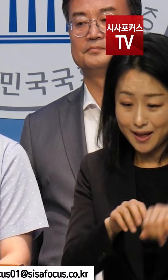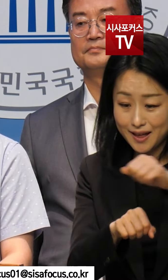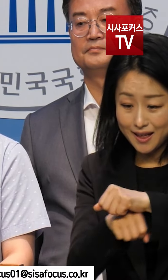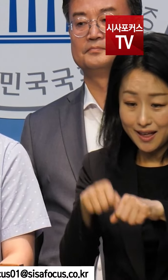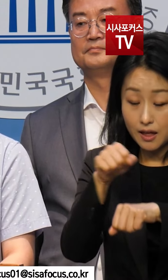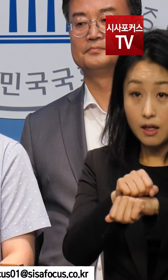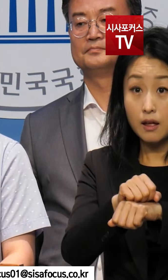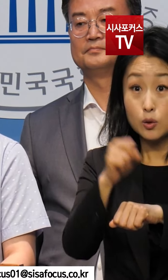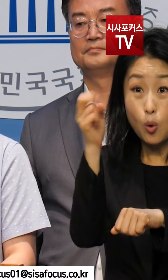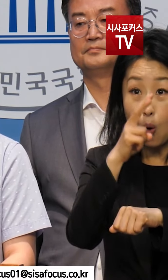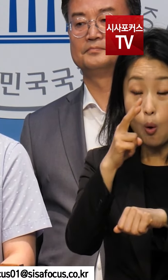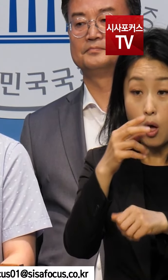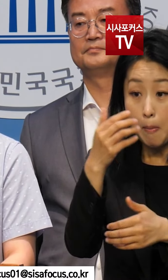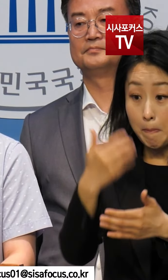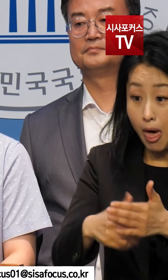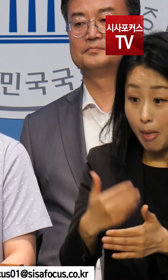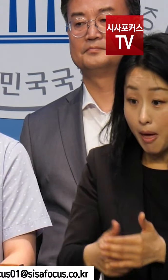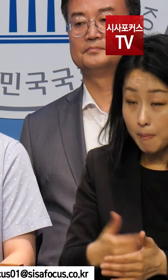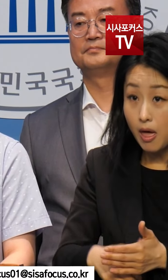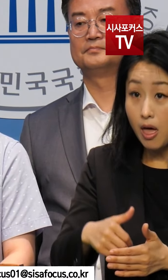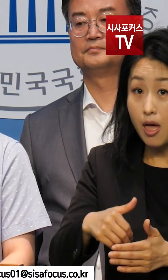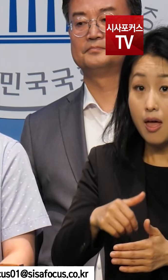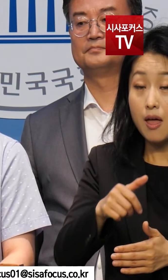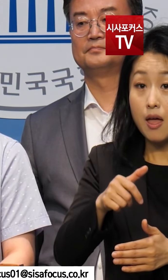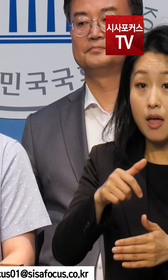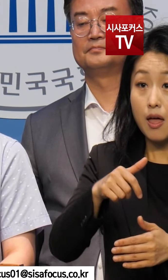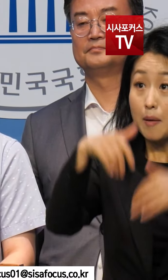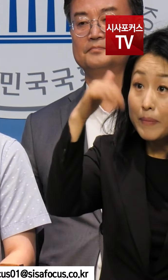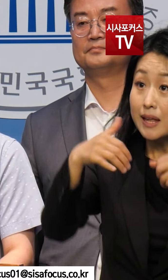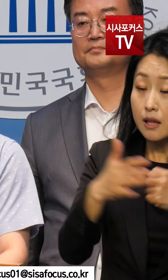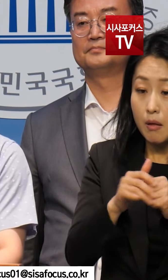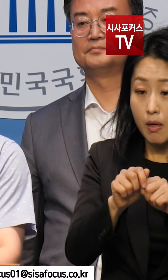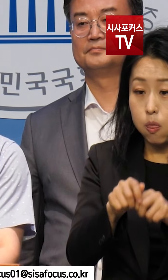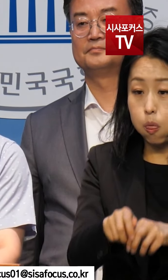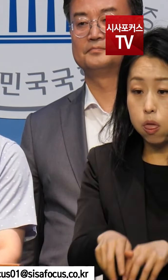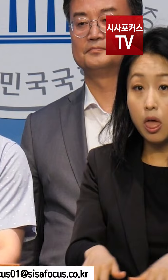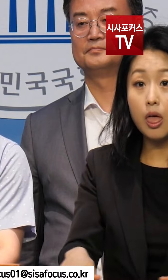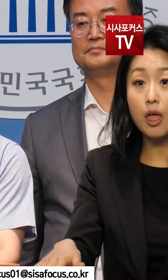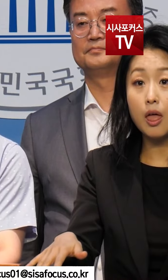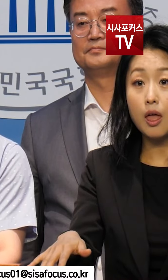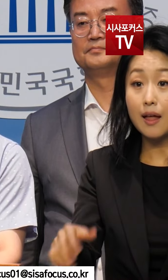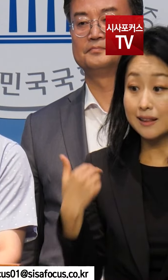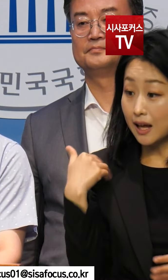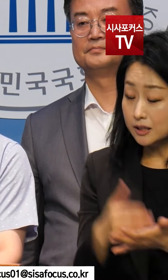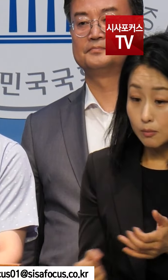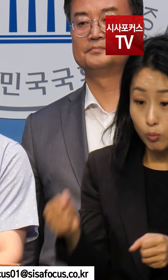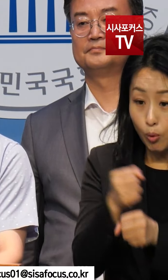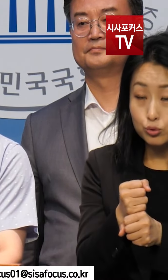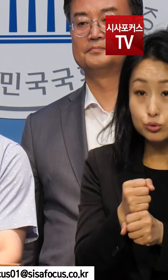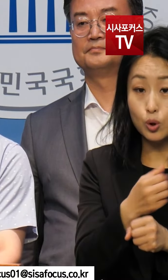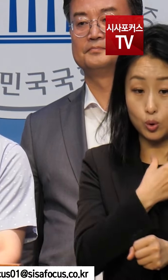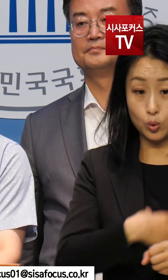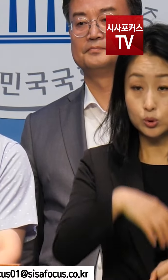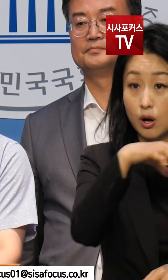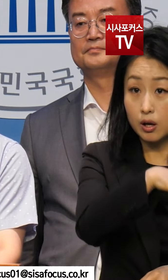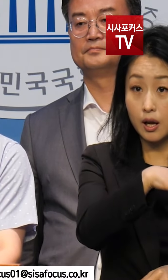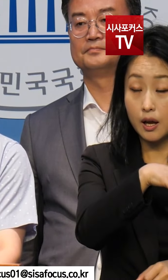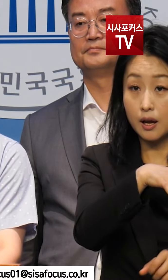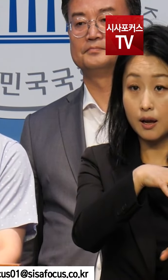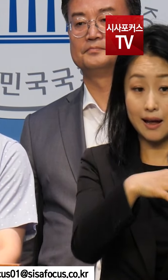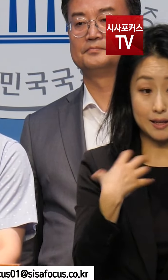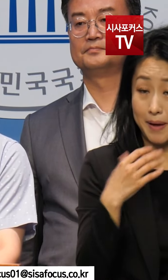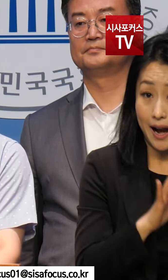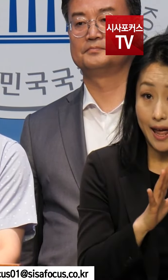중공된다고 도지사는 거짓 브리핑까지 하였습니다. 기존 재방을 복구하는 책임도 도청에서 금강유용환경청으로 또